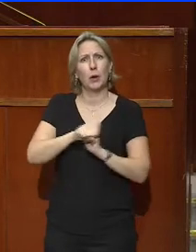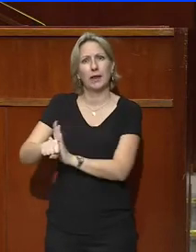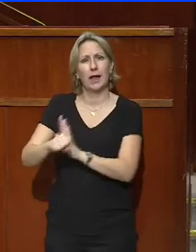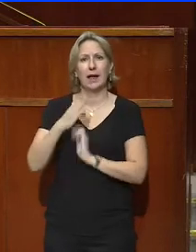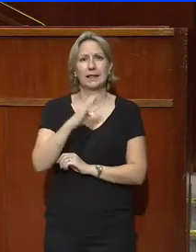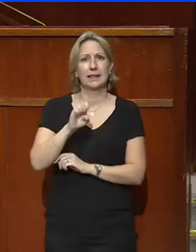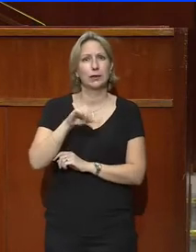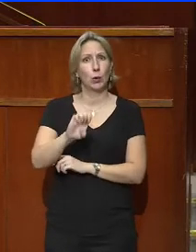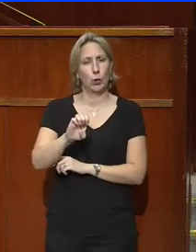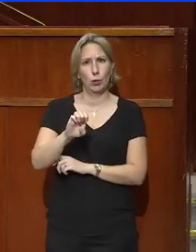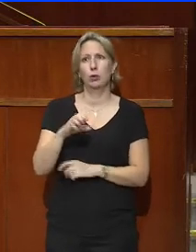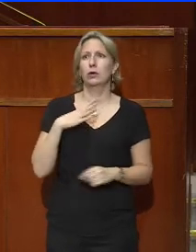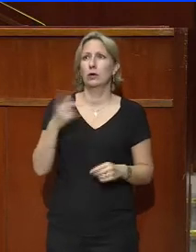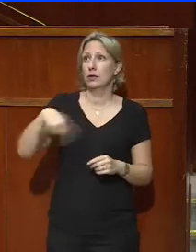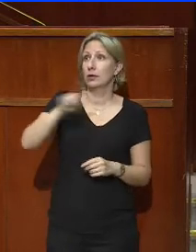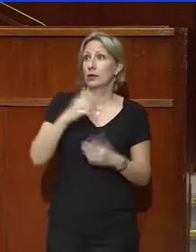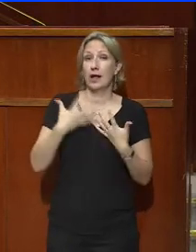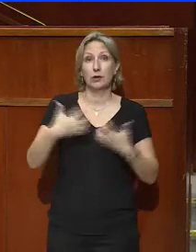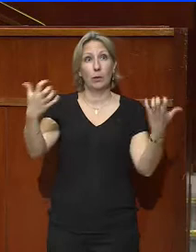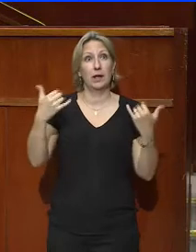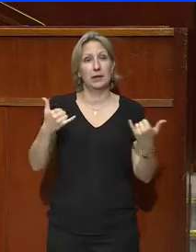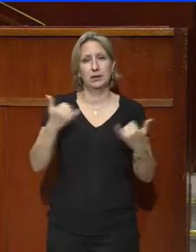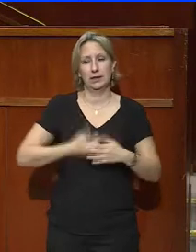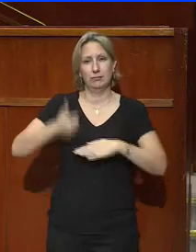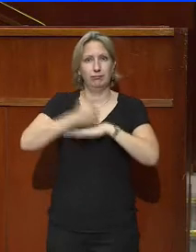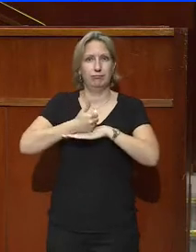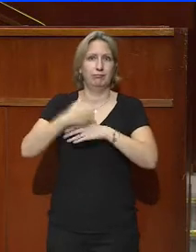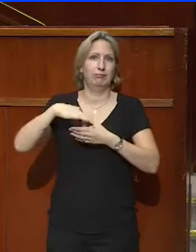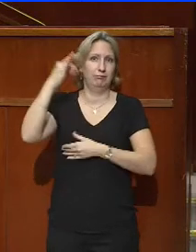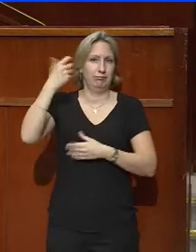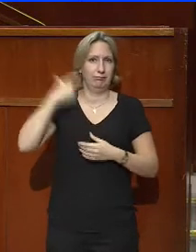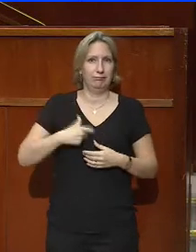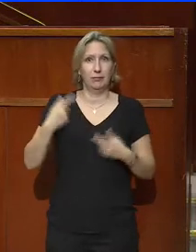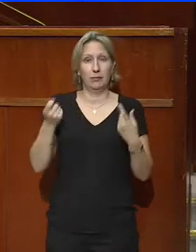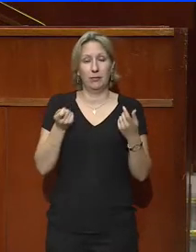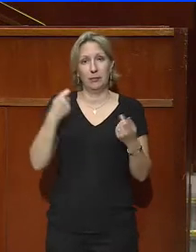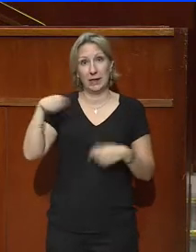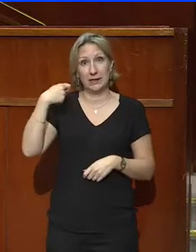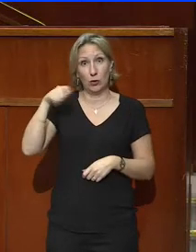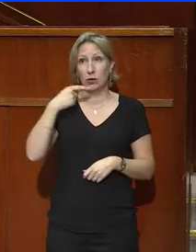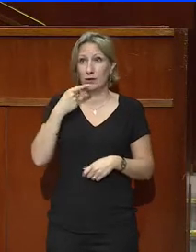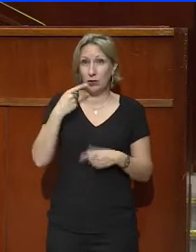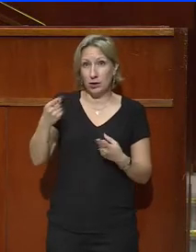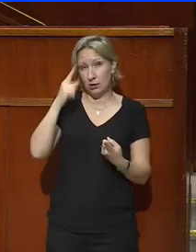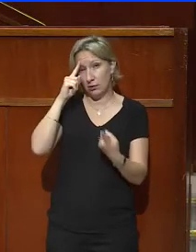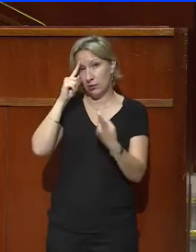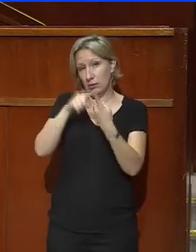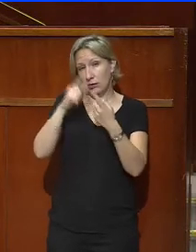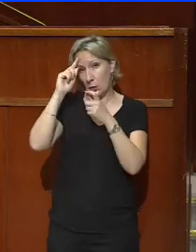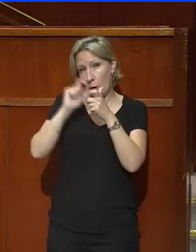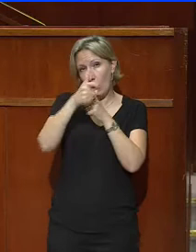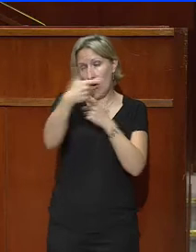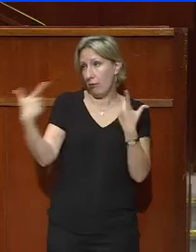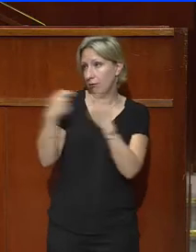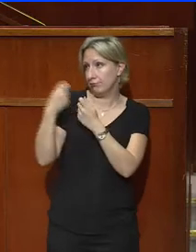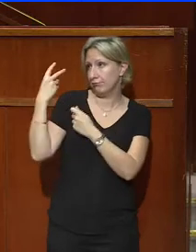lesquels cette Assemblée m'a porté à sa tête semblent bien en cohérence avec les ambitions qui sont les vôtres pour